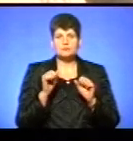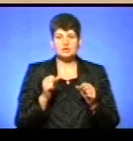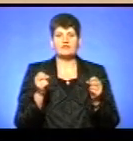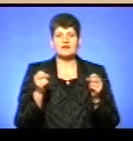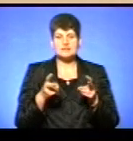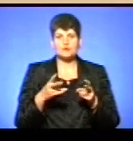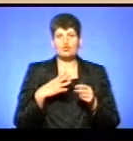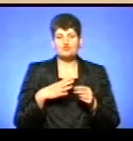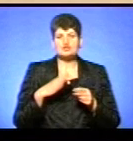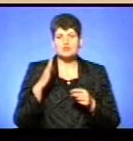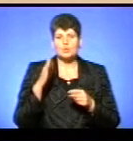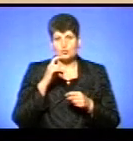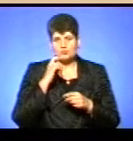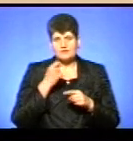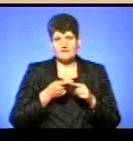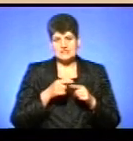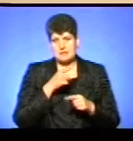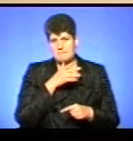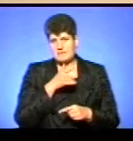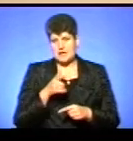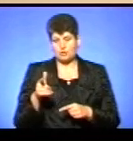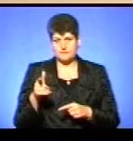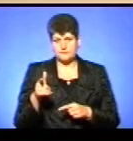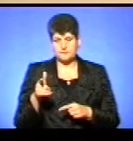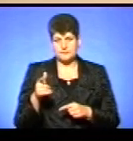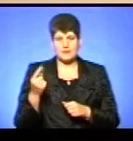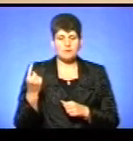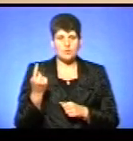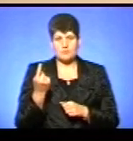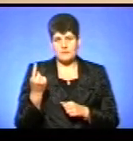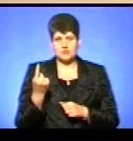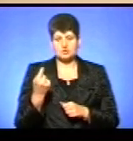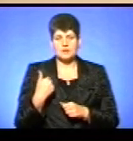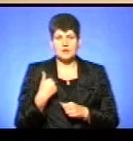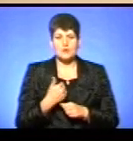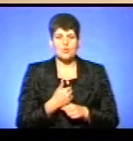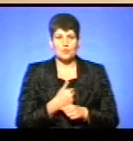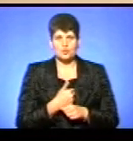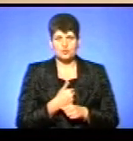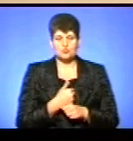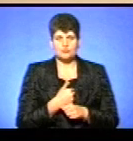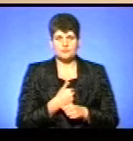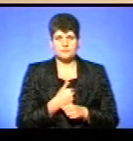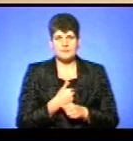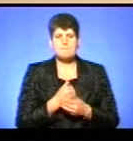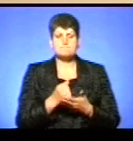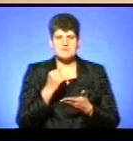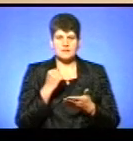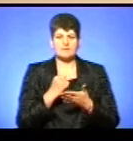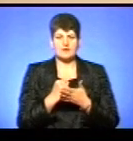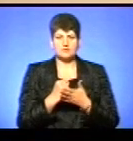очікують Україну у цей період? По-перше, я хочу підтвердити